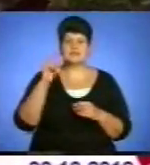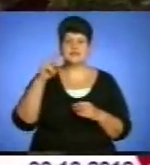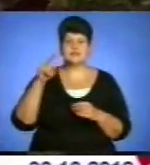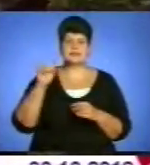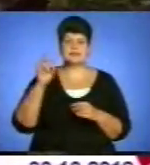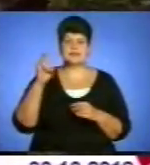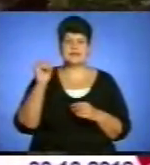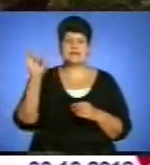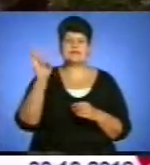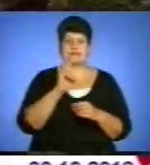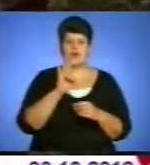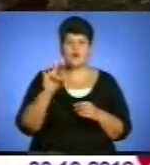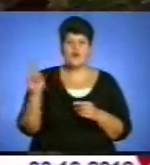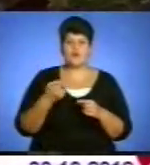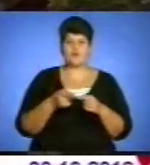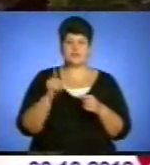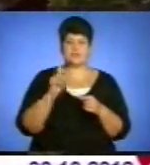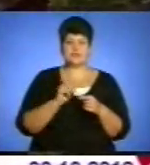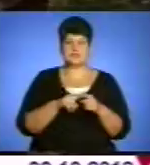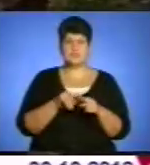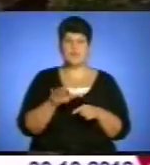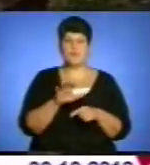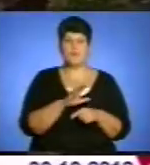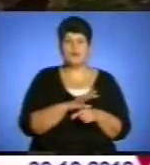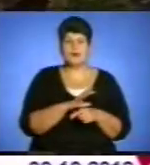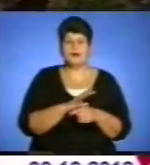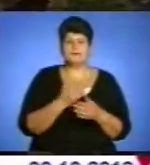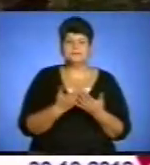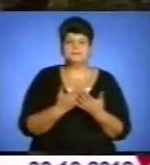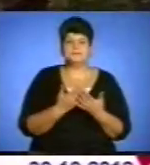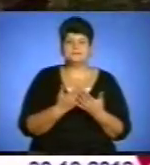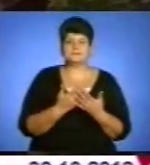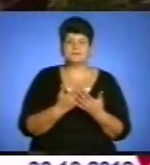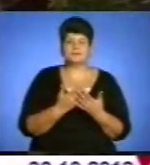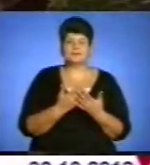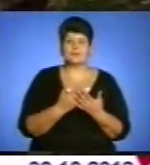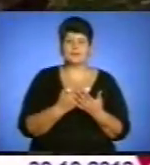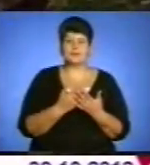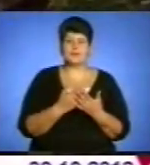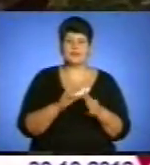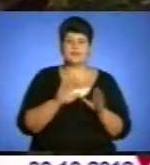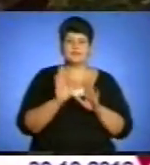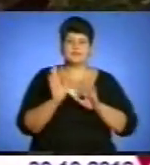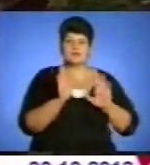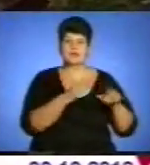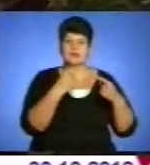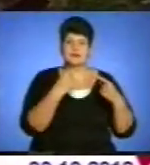ця церковність, вона десь витсувала на задній план імпресіоністів